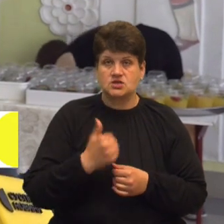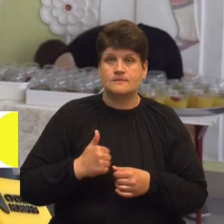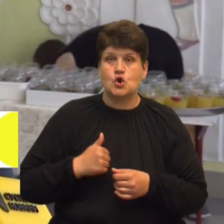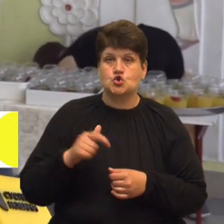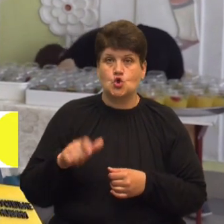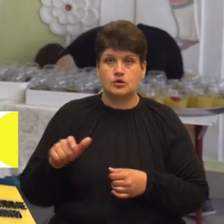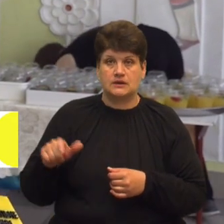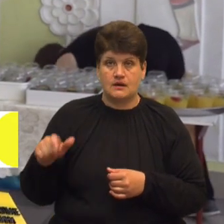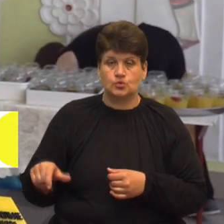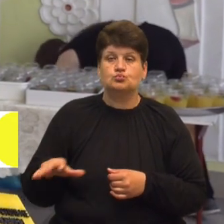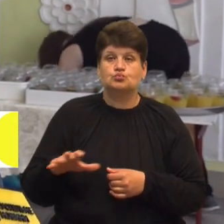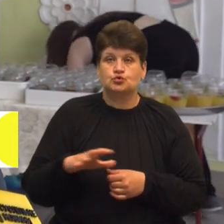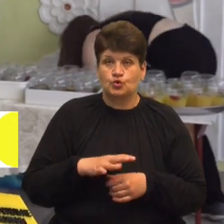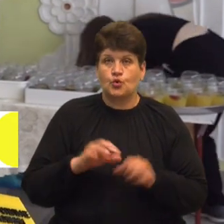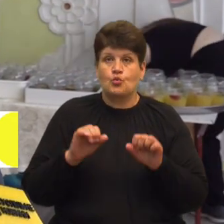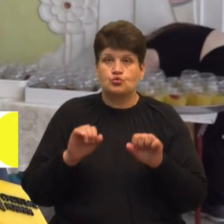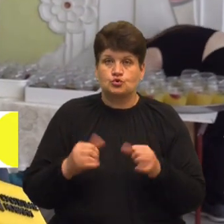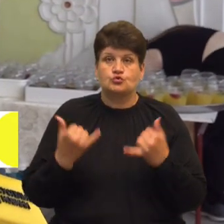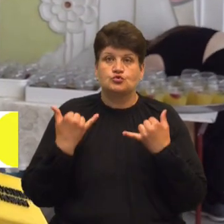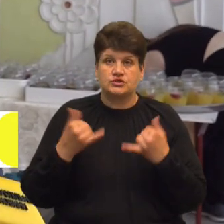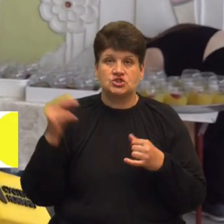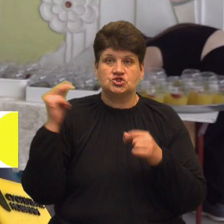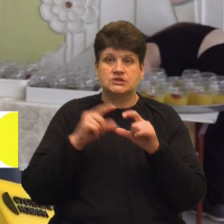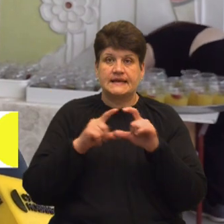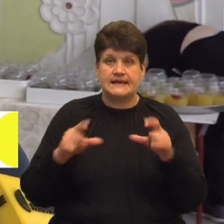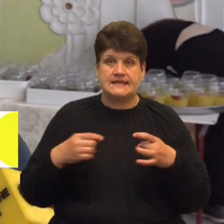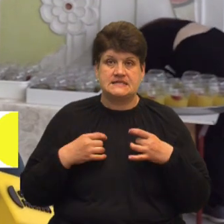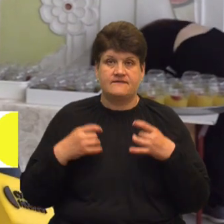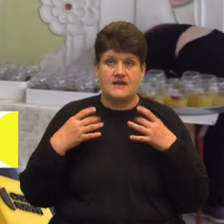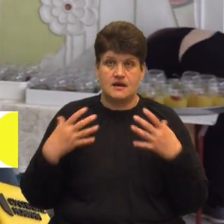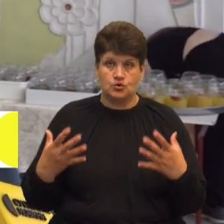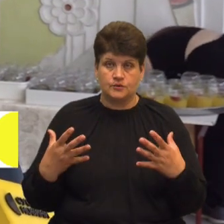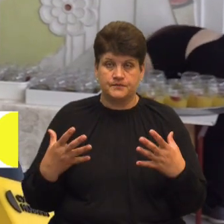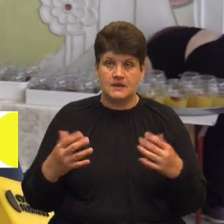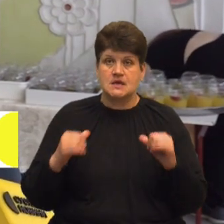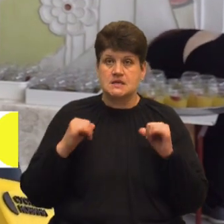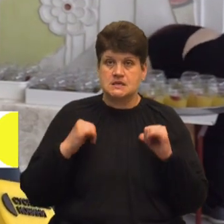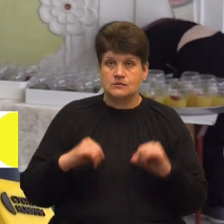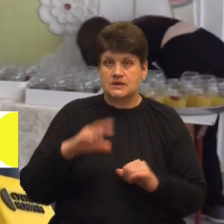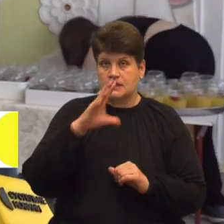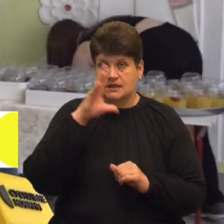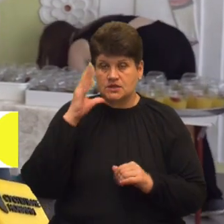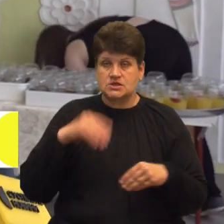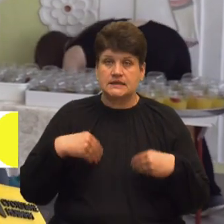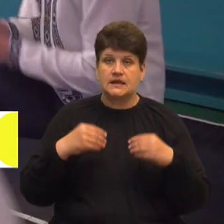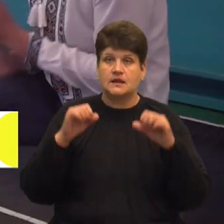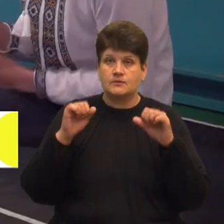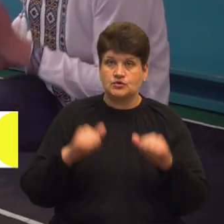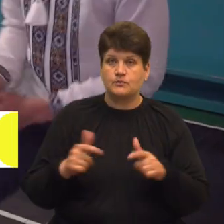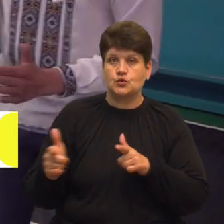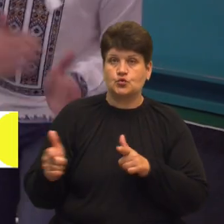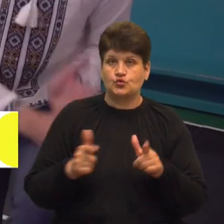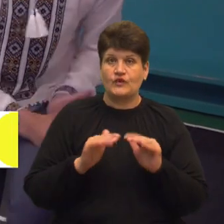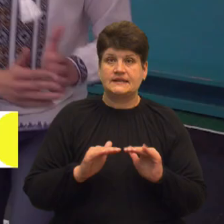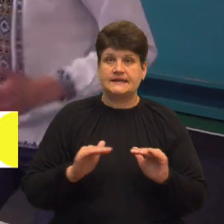було можливе сьогоднішнє шкільне свято, спокійна ніч, яка дала можливість підготувати дітей. Від